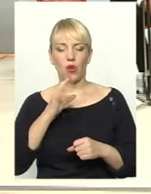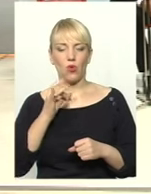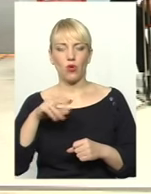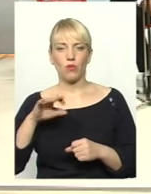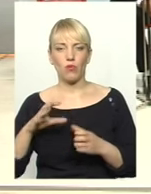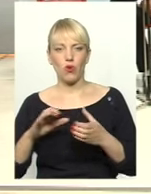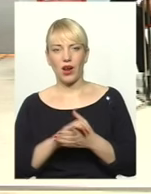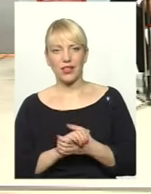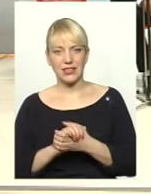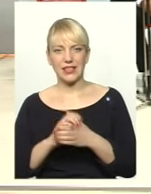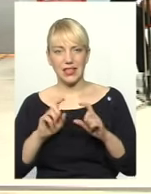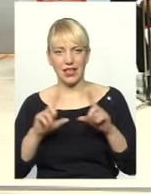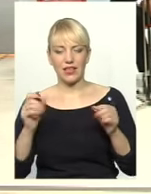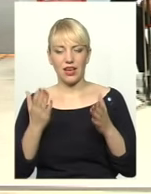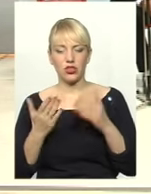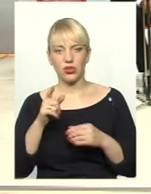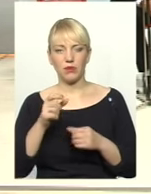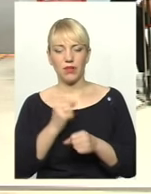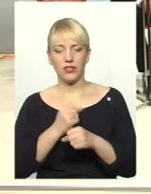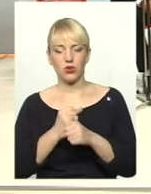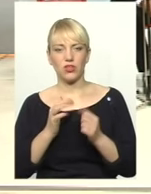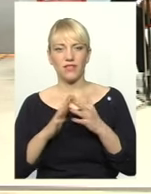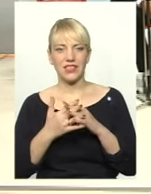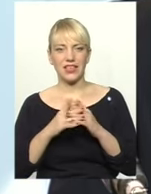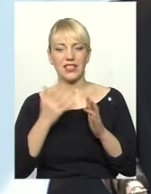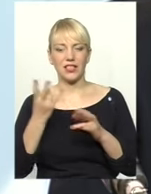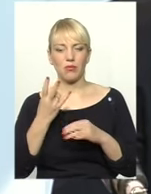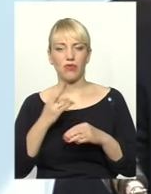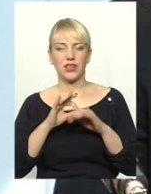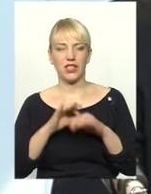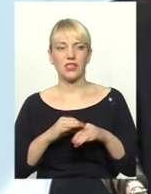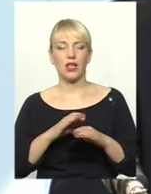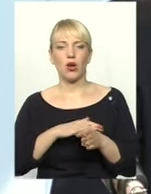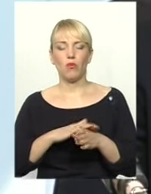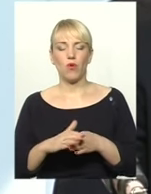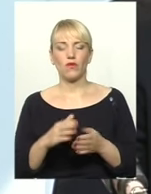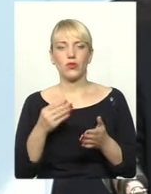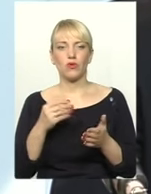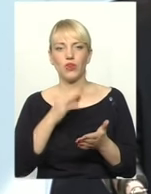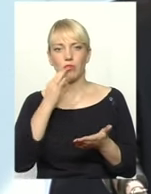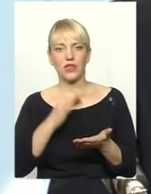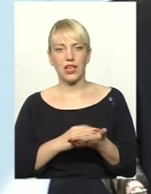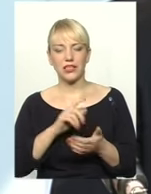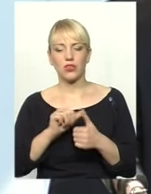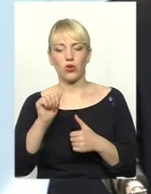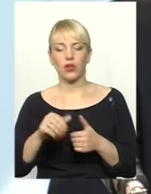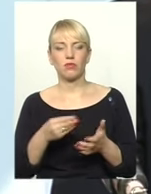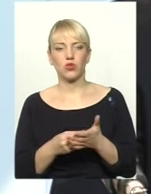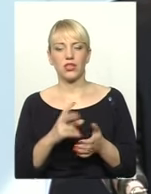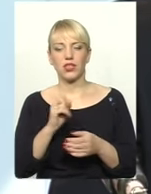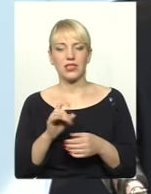сьогодні працюєш в селі, ти маєш нести повну відповідальність, крім бюджету, ти маєш нести відповідальність за